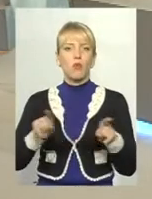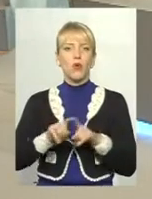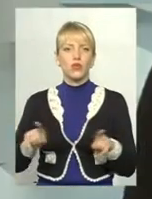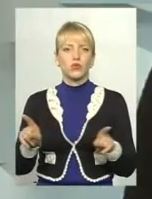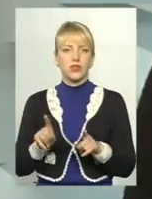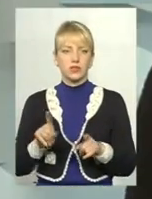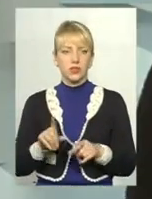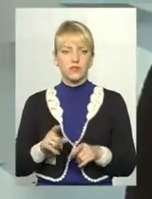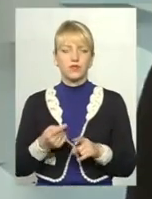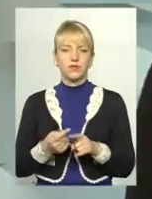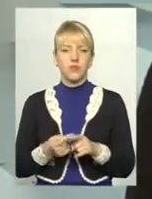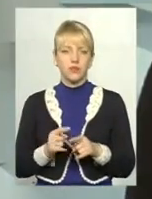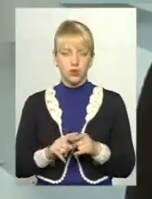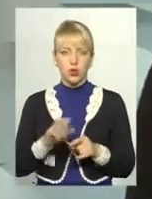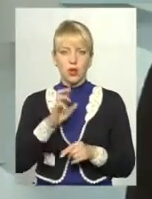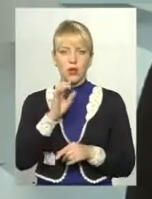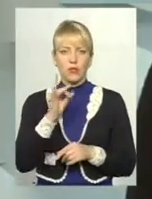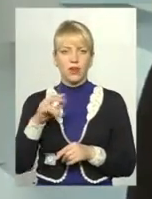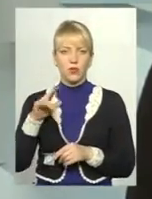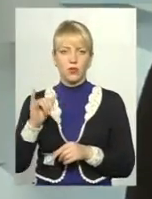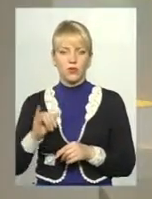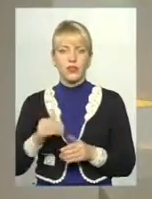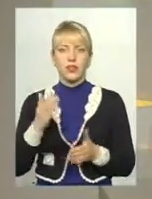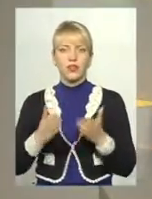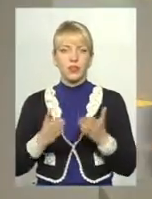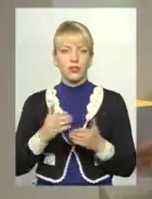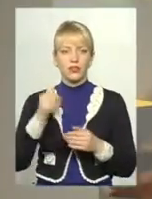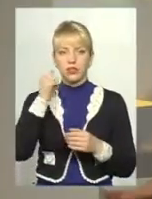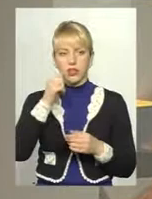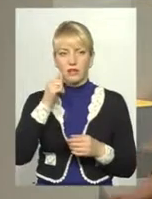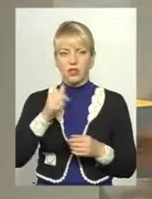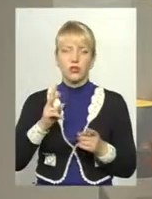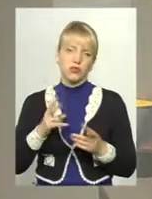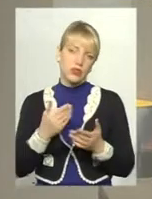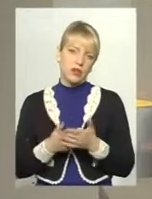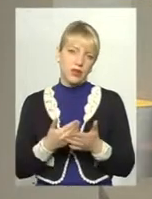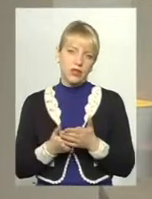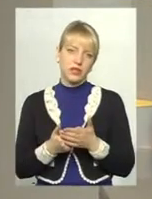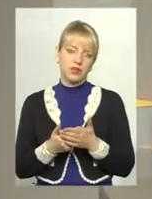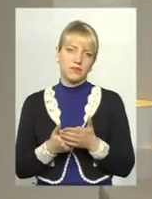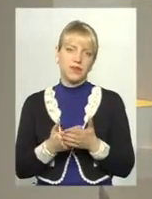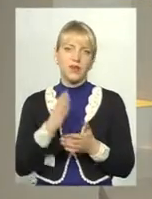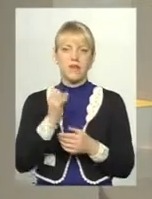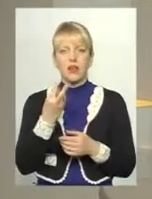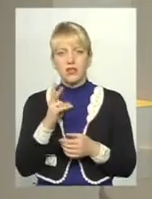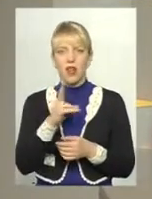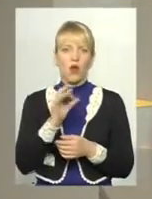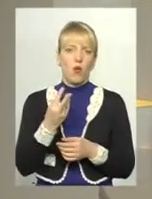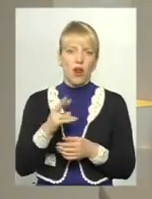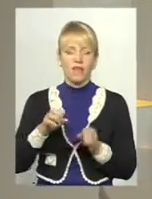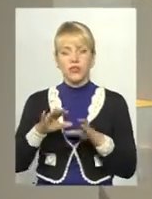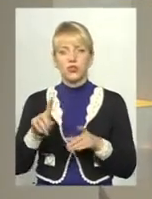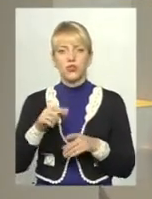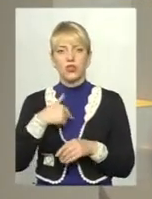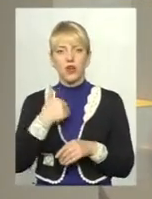цього бренду на території області. якщо завтра, там, хтось, неважно, Вася, Коля вирішить, що